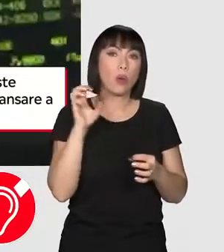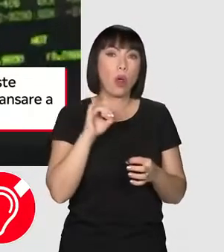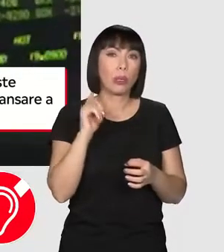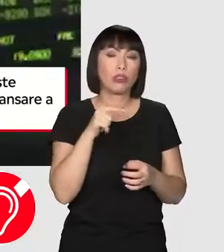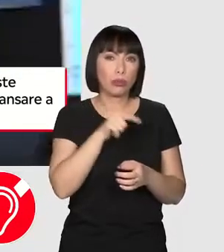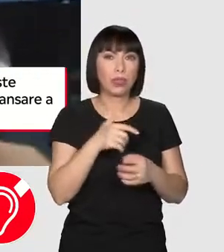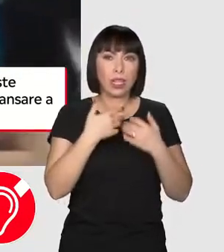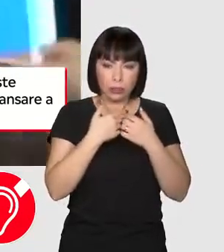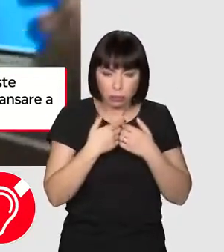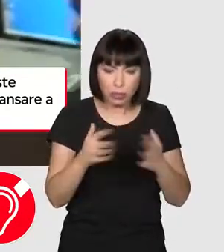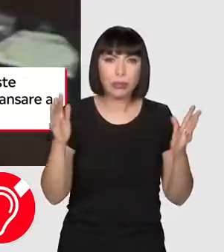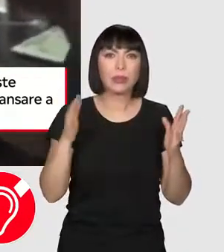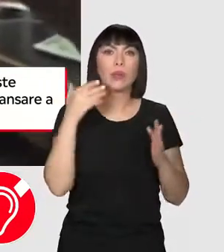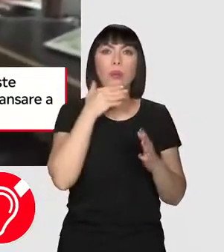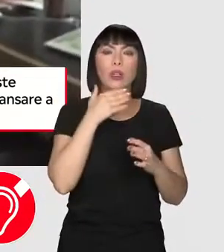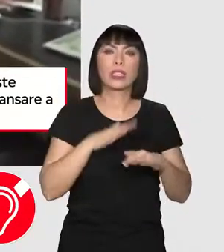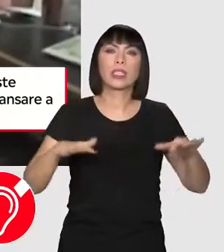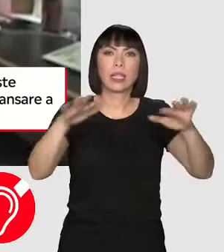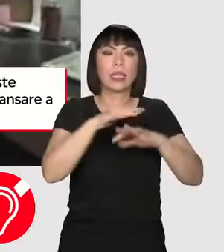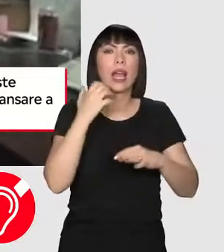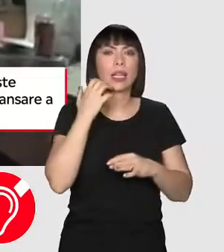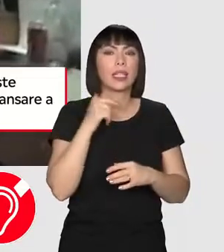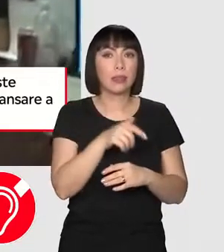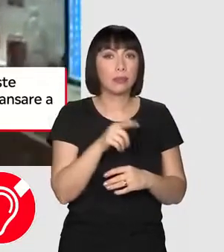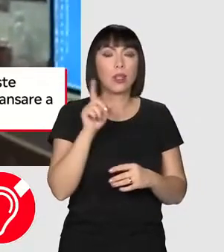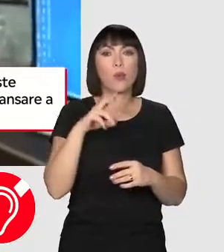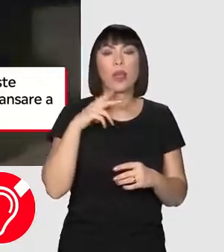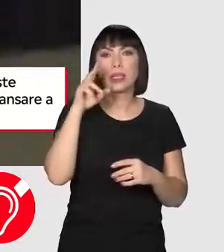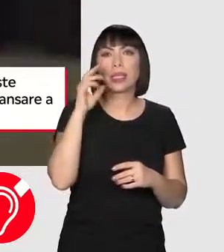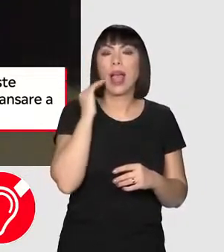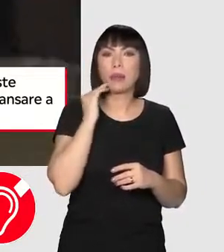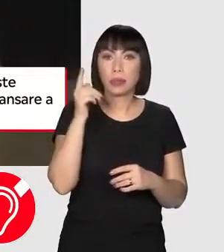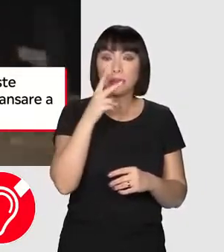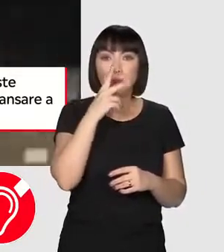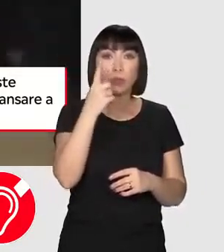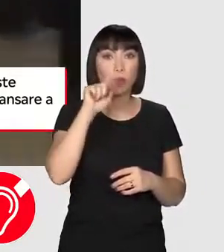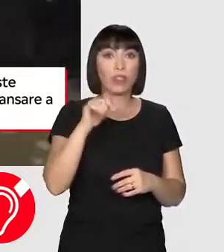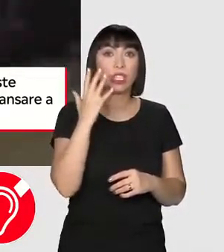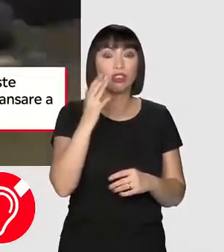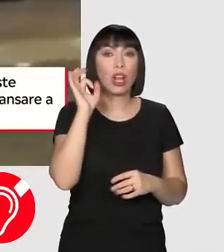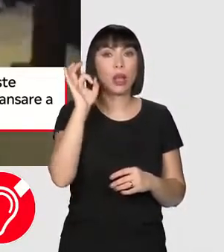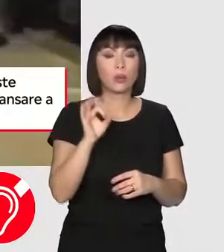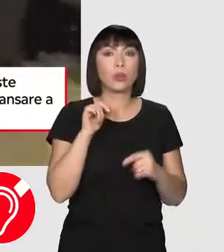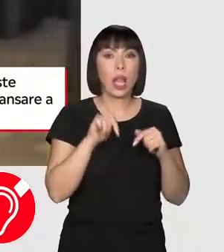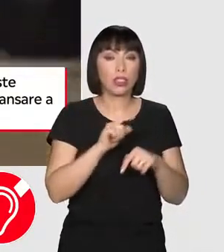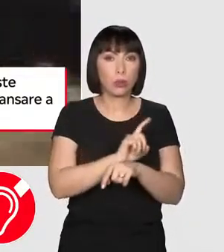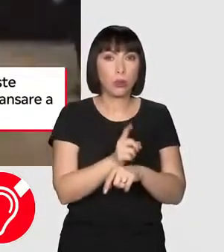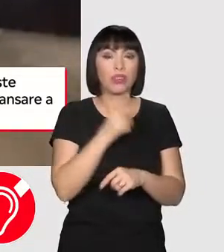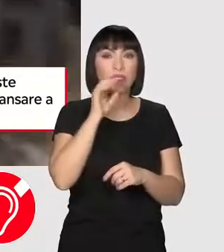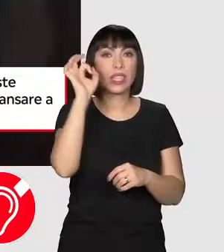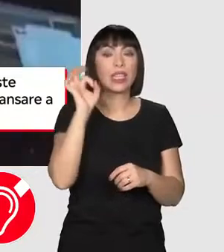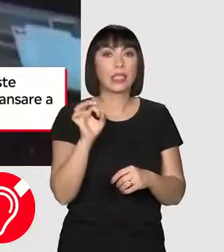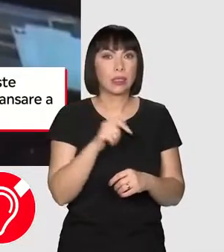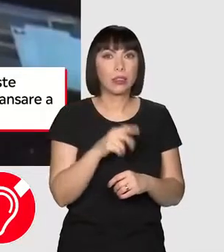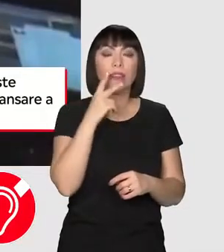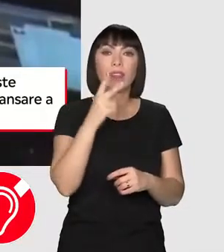dă tonul burselor atunci când nu este vestit Wall Street, vedem undeva la 1,5% în acest moment pe indicele DAX. Vorbim de un